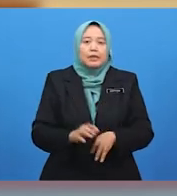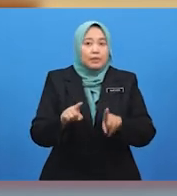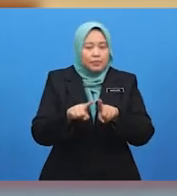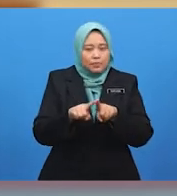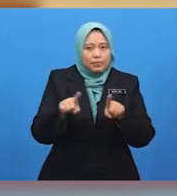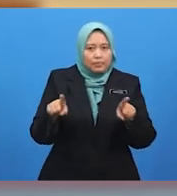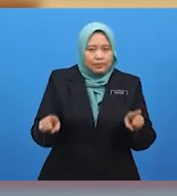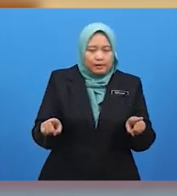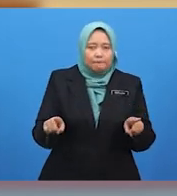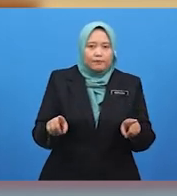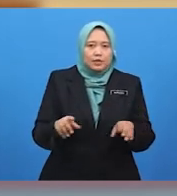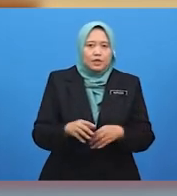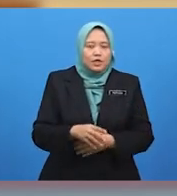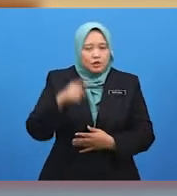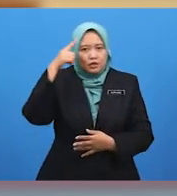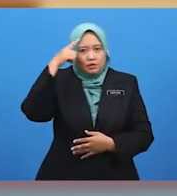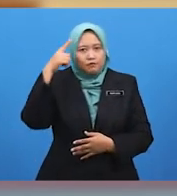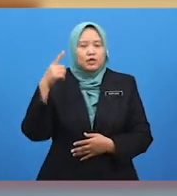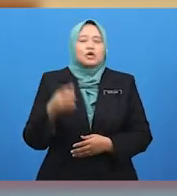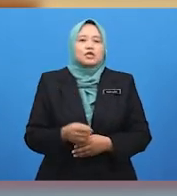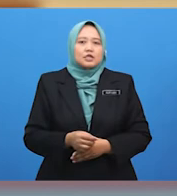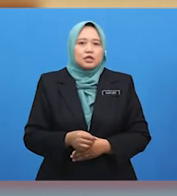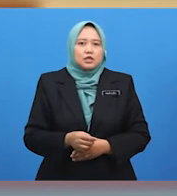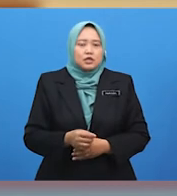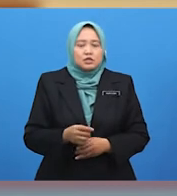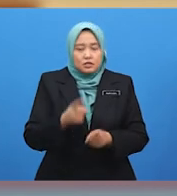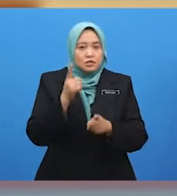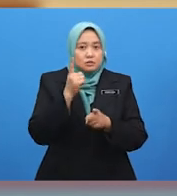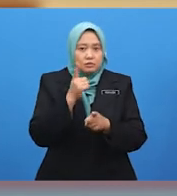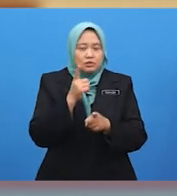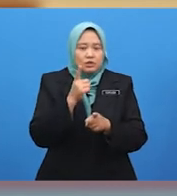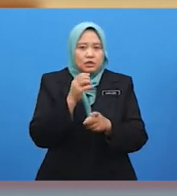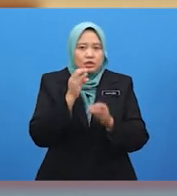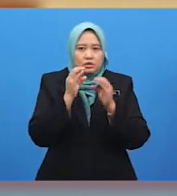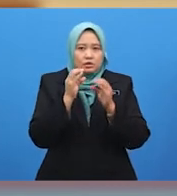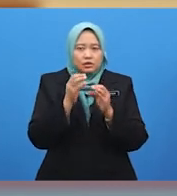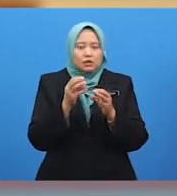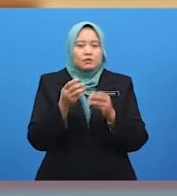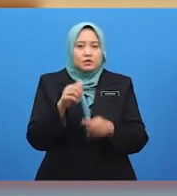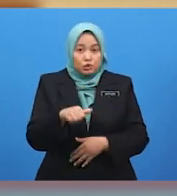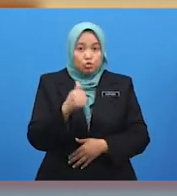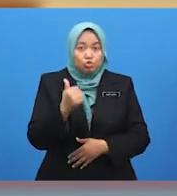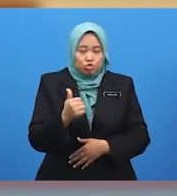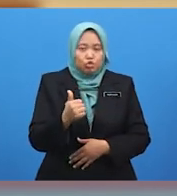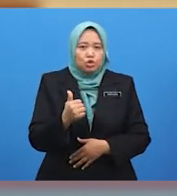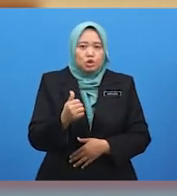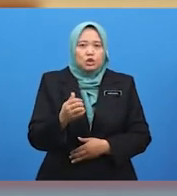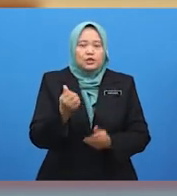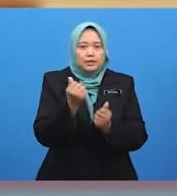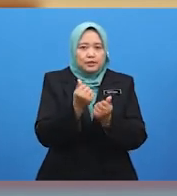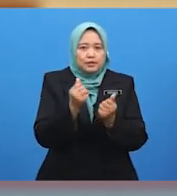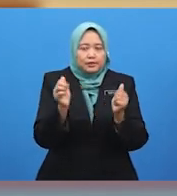bersetuju dengan pendapat Azmil dan Peiling. Bukan semua jiran akan bertindah seperti mereka, kan?